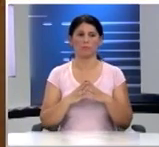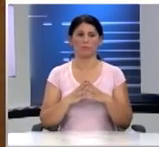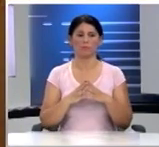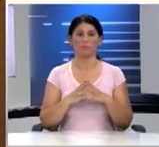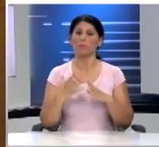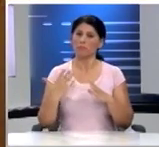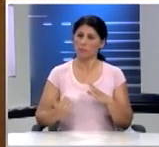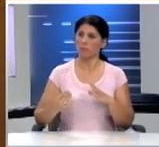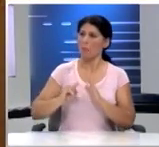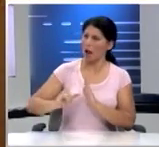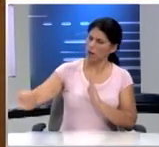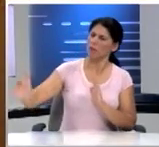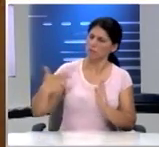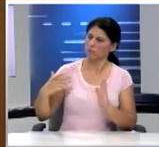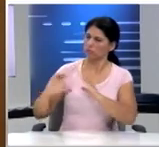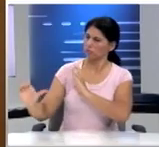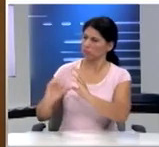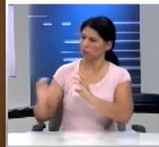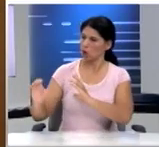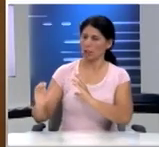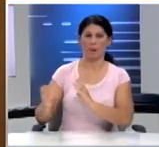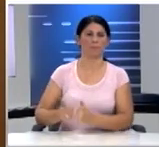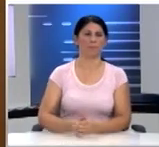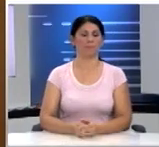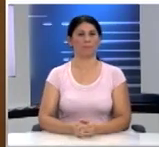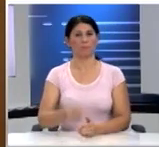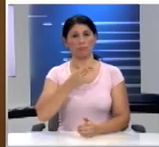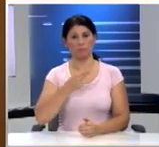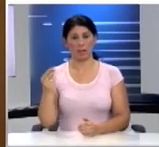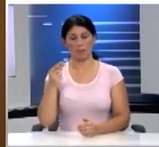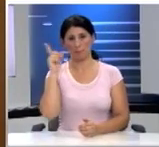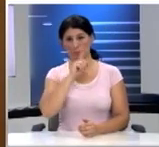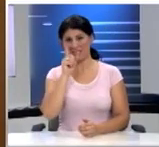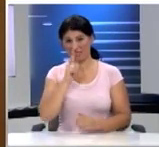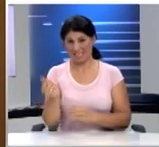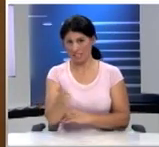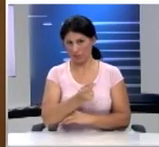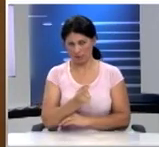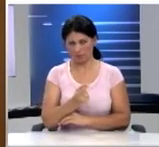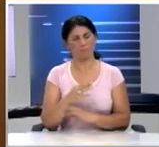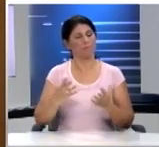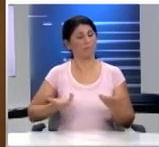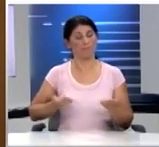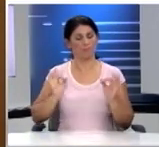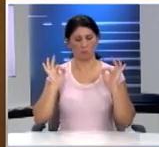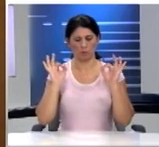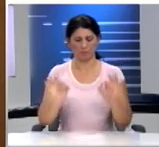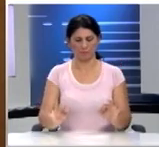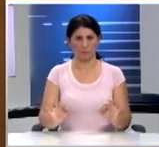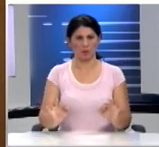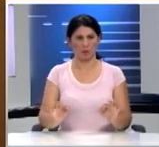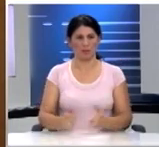που βρίσκονται σε απόσταση. Ως προς το ζήτημα των ψευδών ειδήσεων, καταλήξαμε στην εξής πρόταση. Την